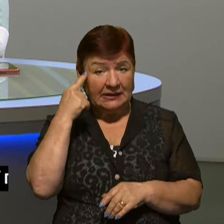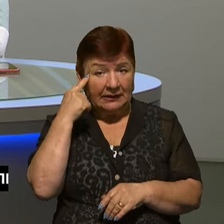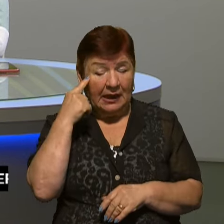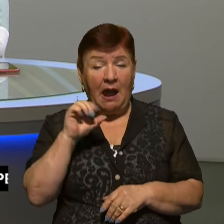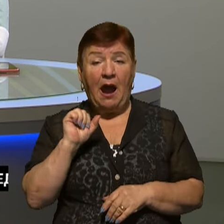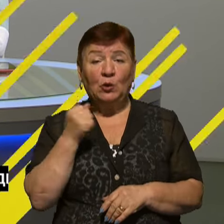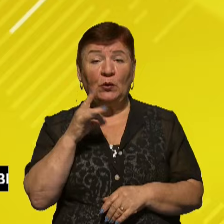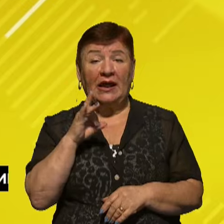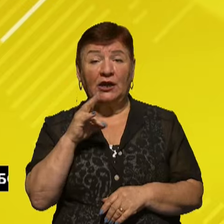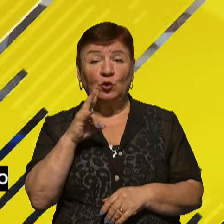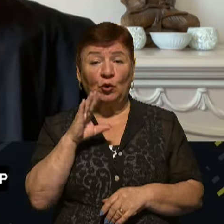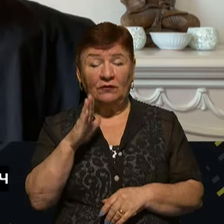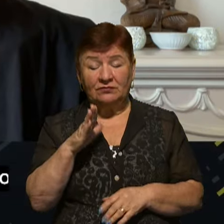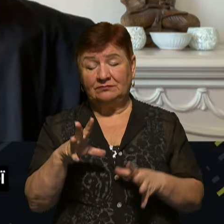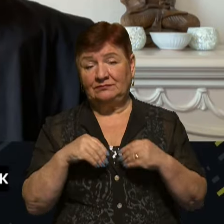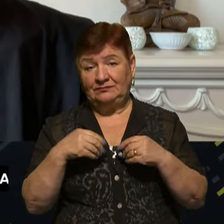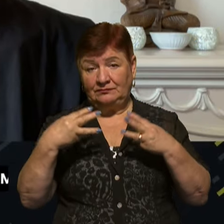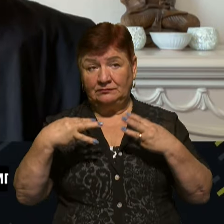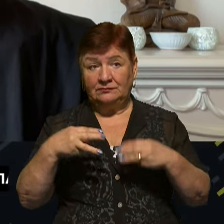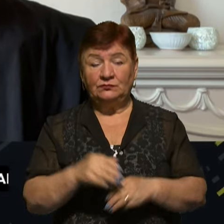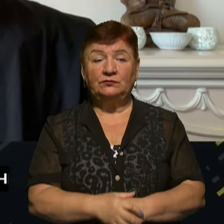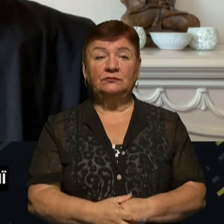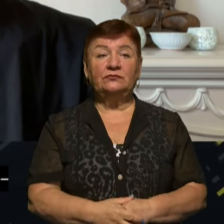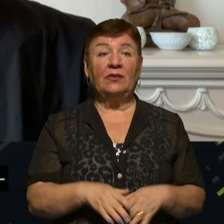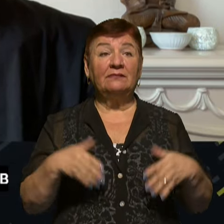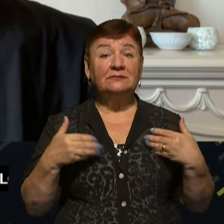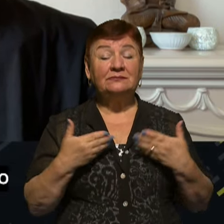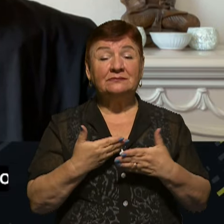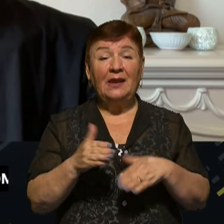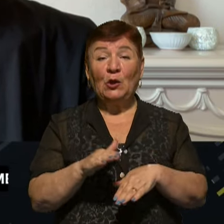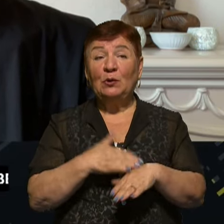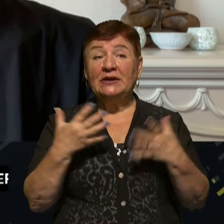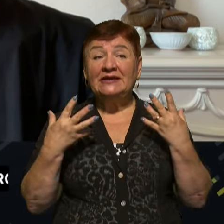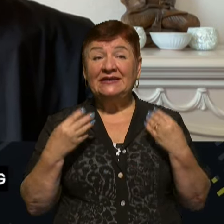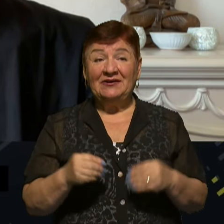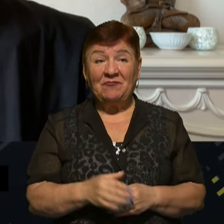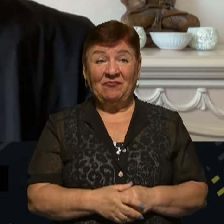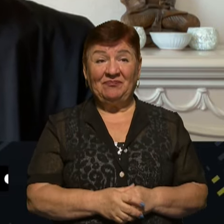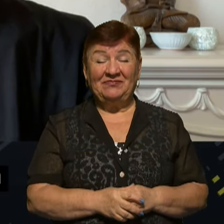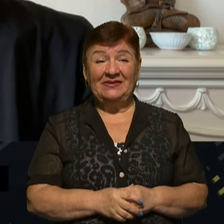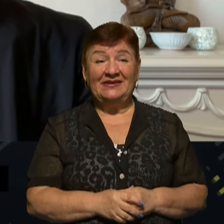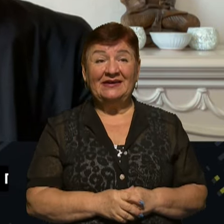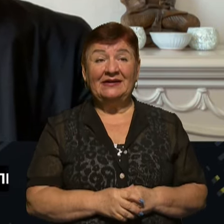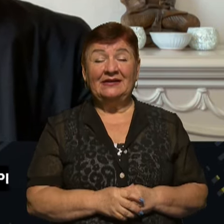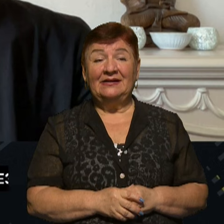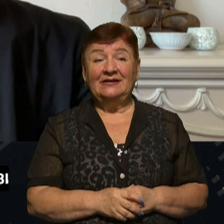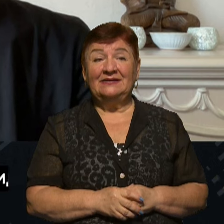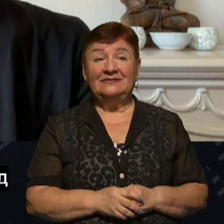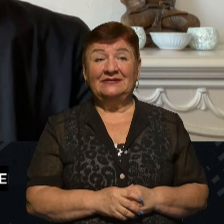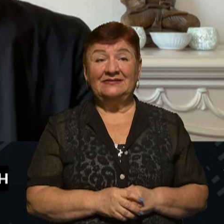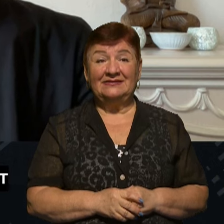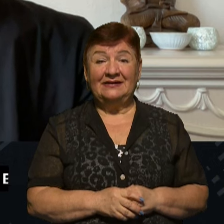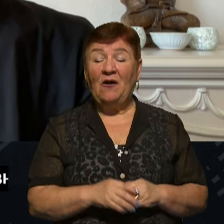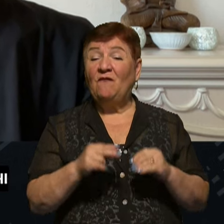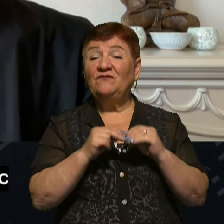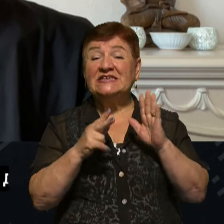Артур Харитонов, доєднець нашого ефіру. Вітаю вас. Вітаю. Доброго дня. Щось в 17-му році в Рівенкун-Центр, а не в 14-му.